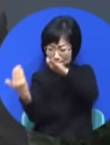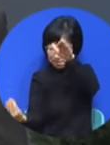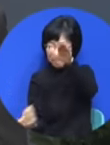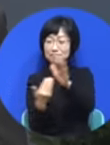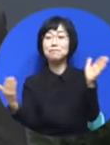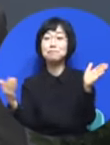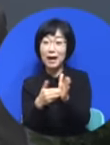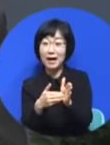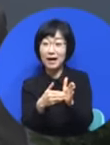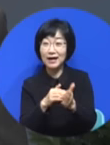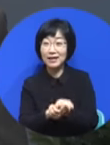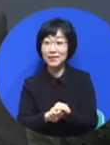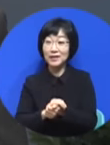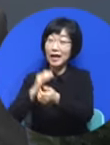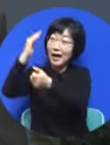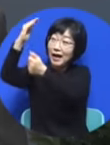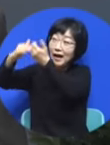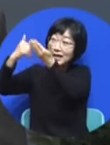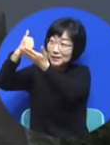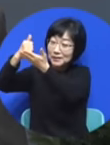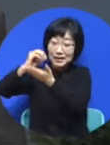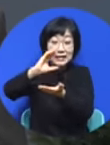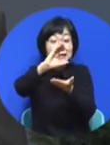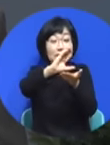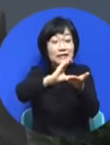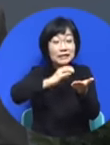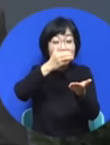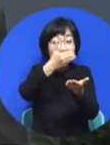하나님이 그리스도로 모든 문제 해결하시겠다고 약속하셨어.